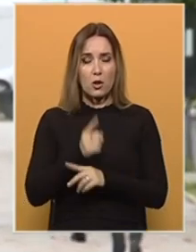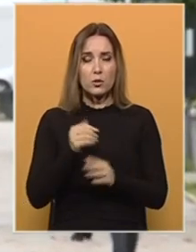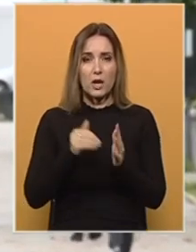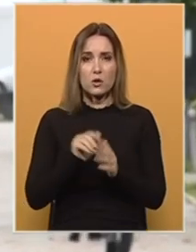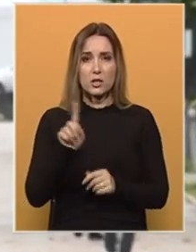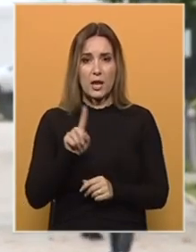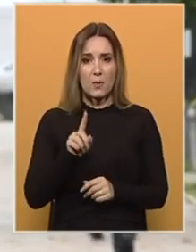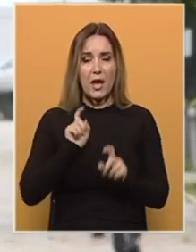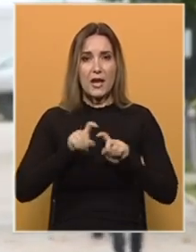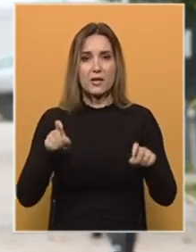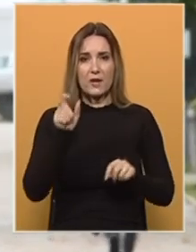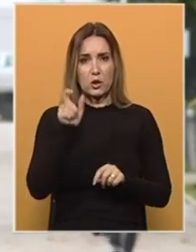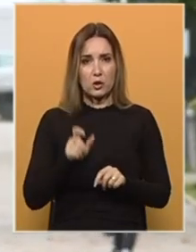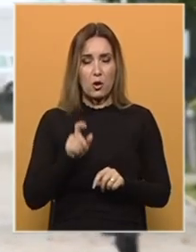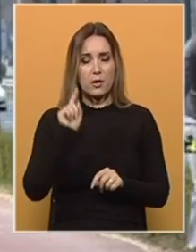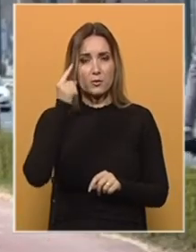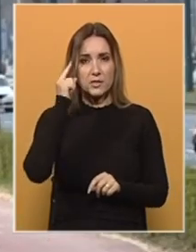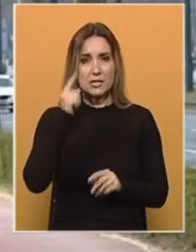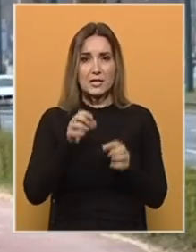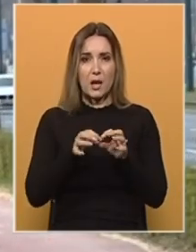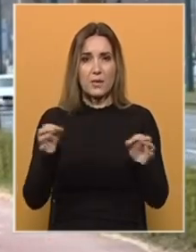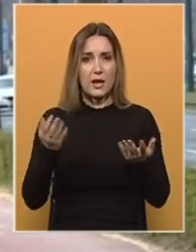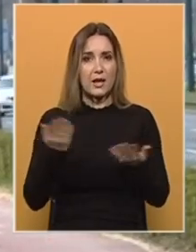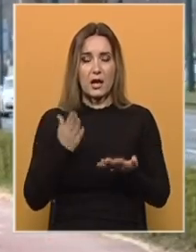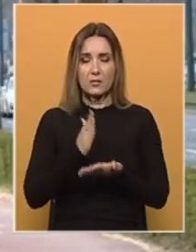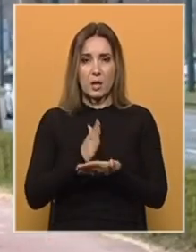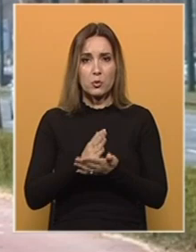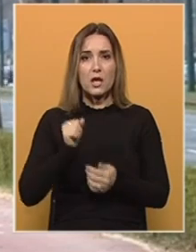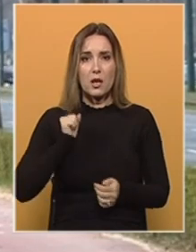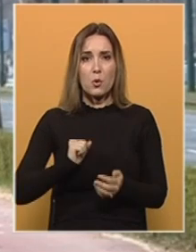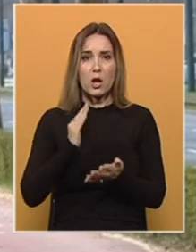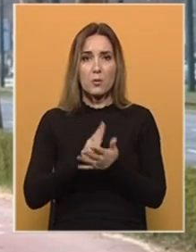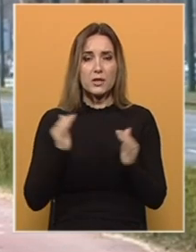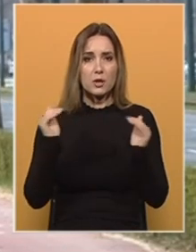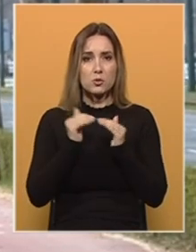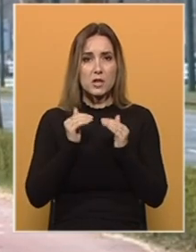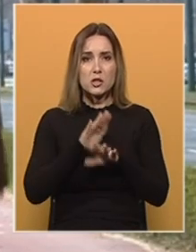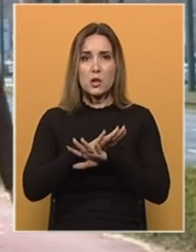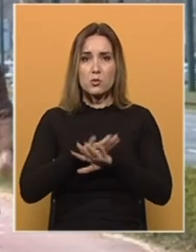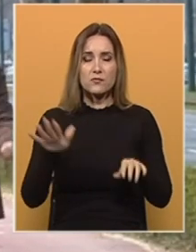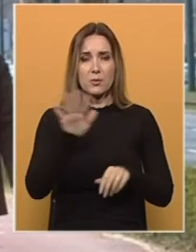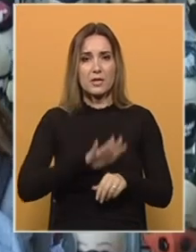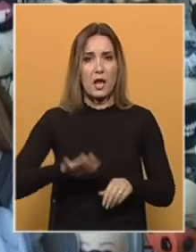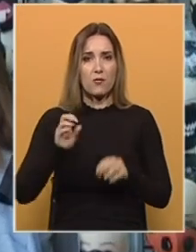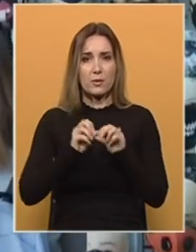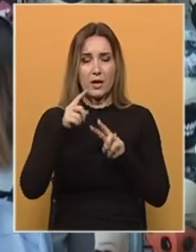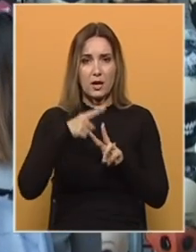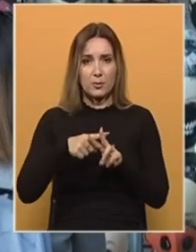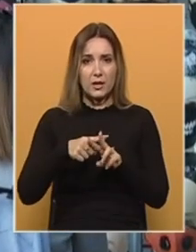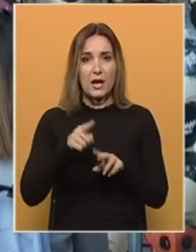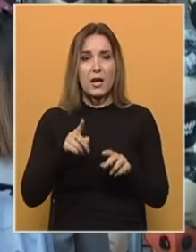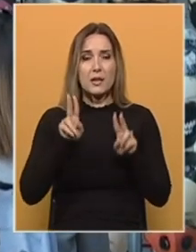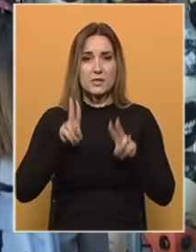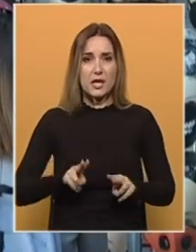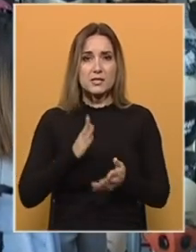nema. Inpektolog Ednan Drljević misli da mjere kakve god da budu moraju biti usklađene u svim dijelovima Bosne i Hercegovine da bi